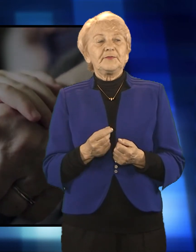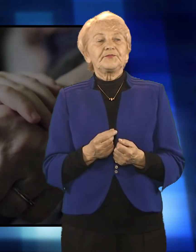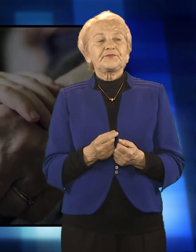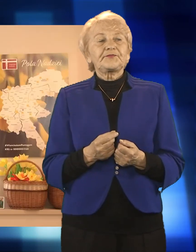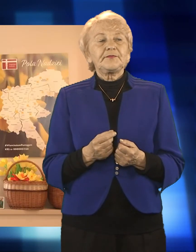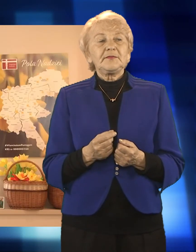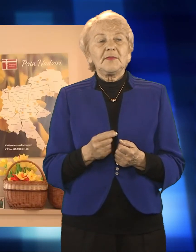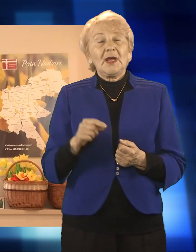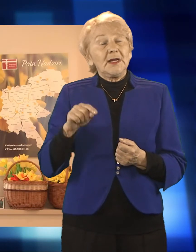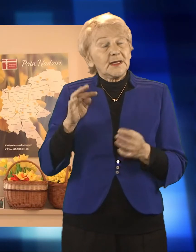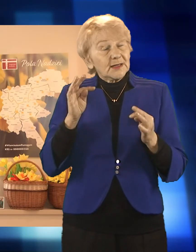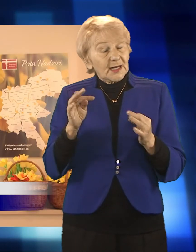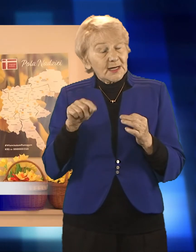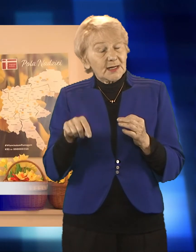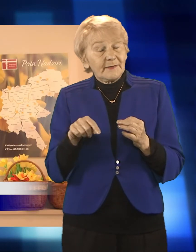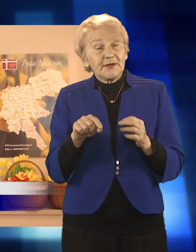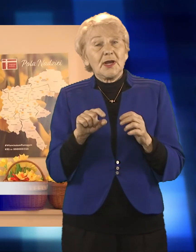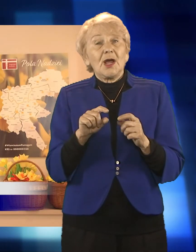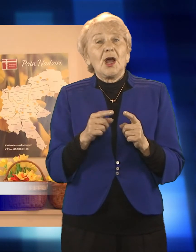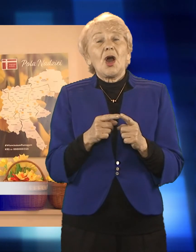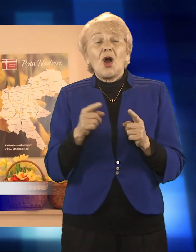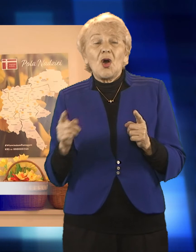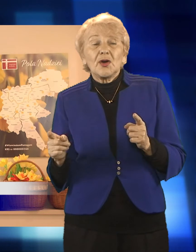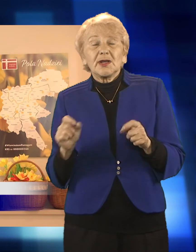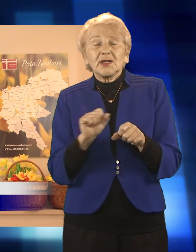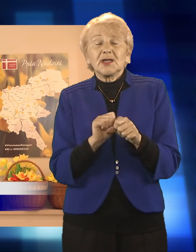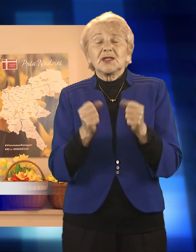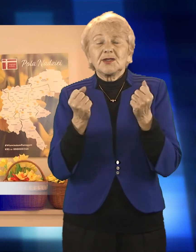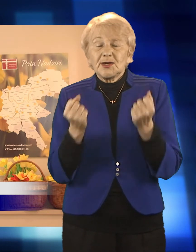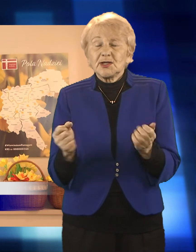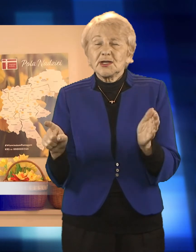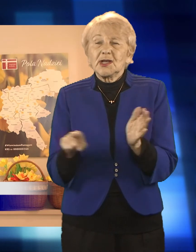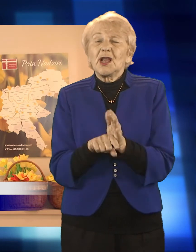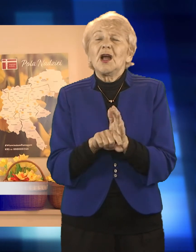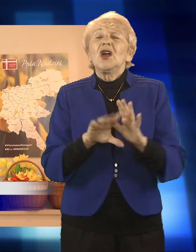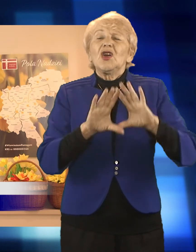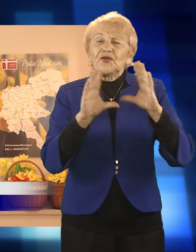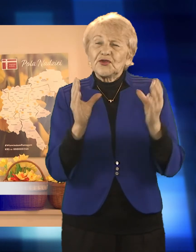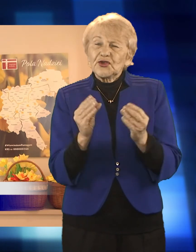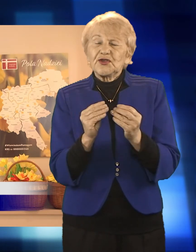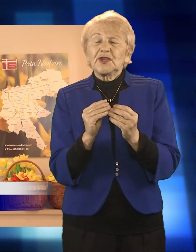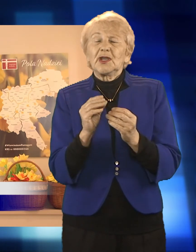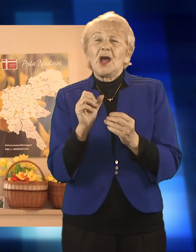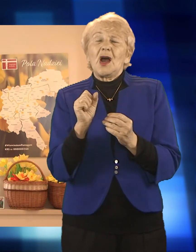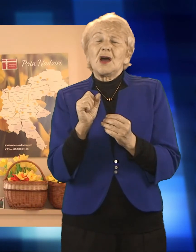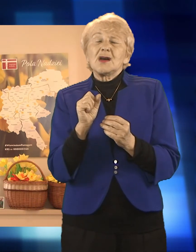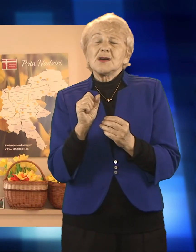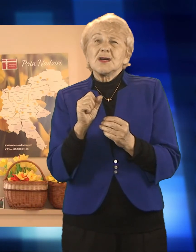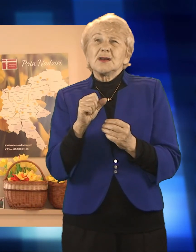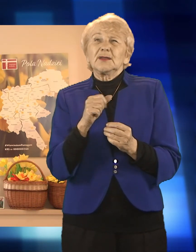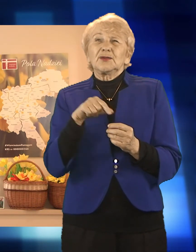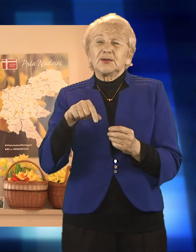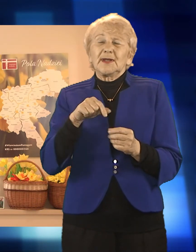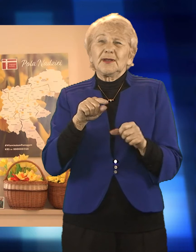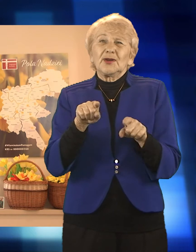szczególnie ważny. Okres epidemii, bardzo ciężki okres dla wszystkich, ale tutaj naprawdę tyle pięknych rzeczy się wokół,